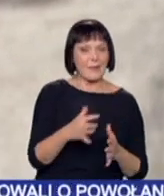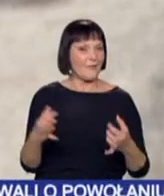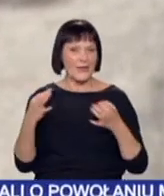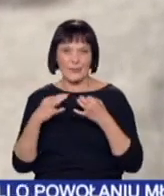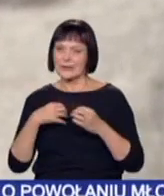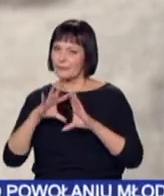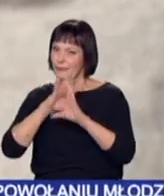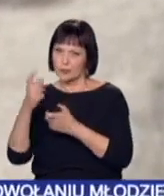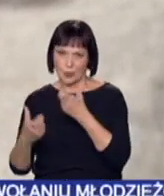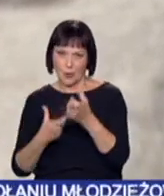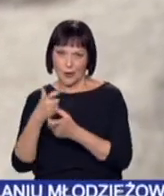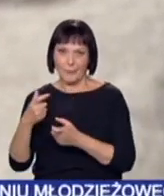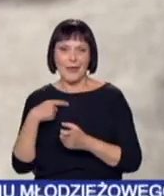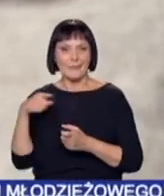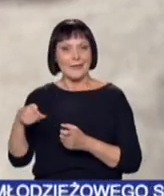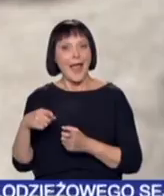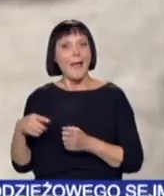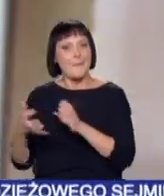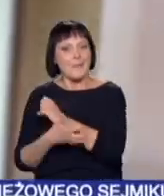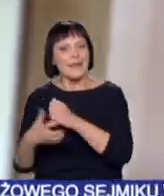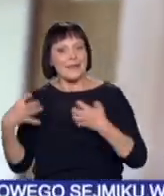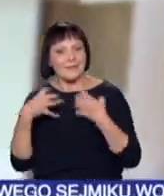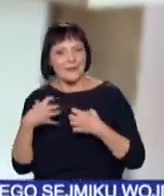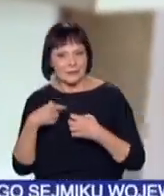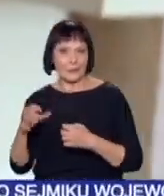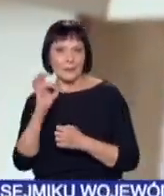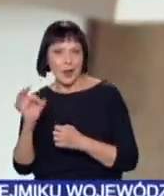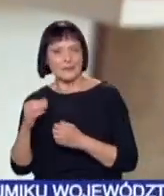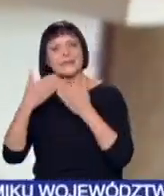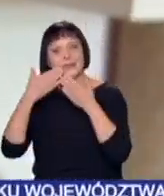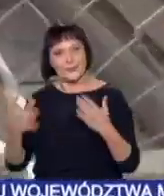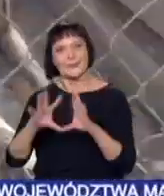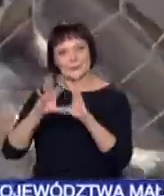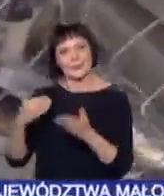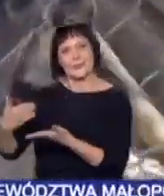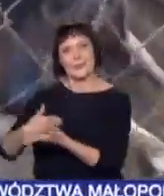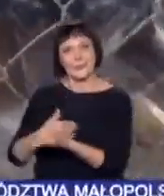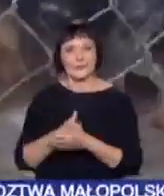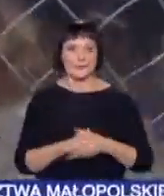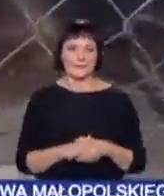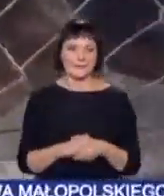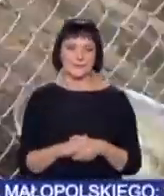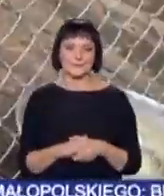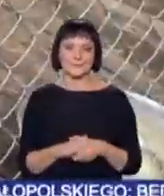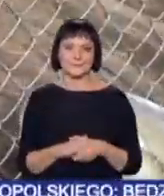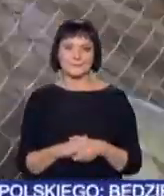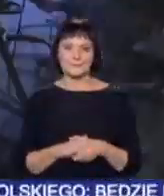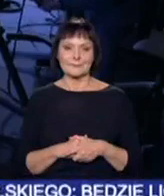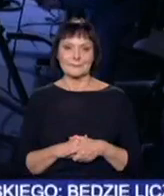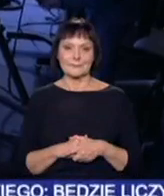robić wszystko, żeby tym naszym sierotom było dobrze. I dziękujemy za wszystko. Paweł Sroka, Kronika.